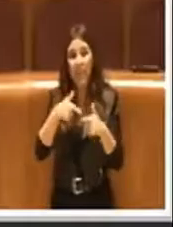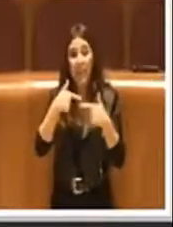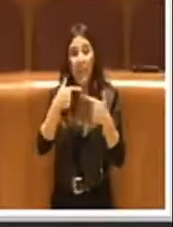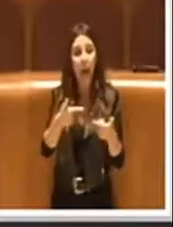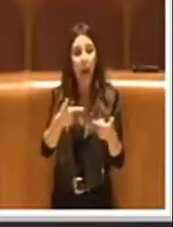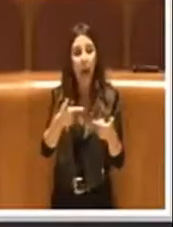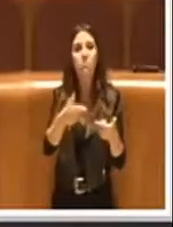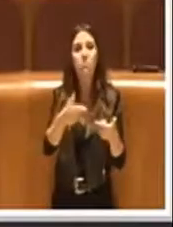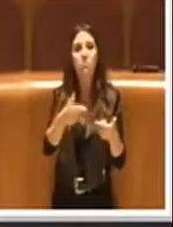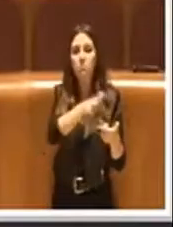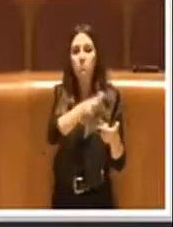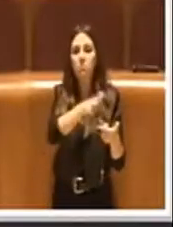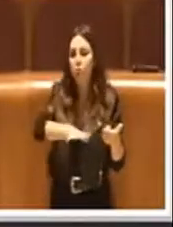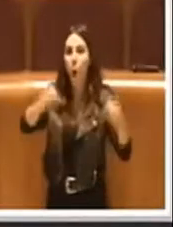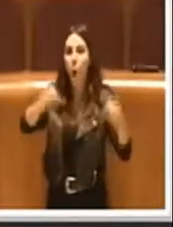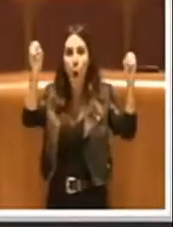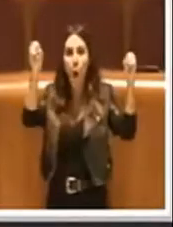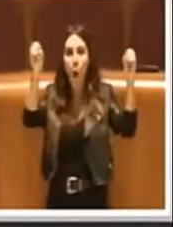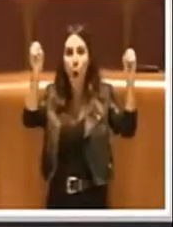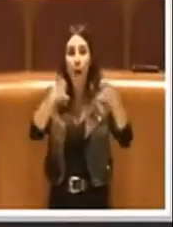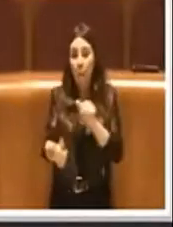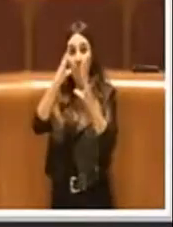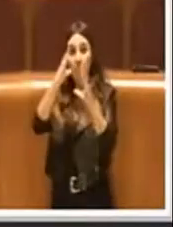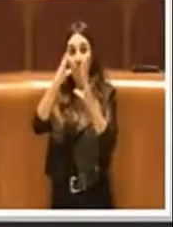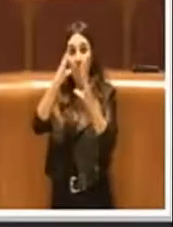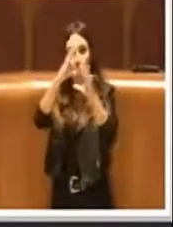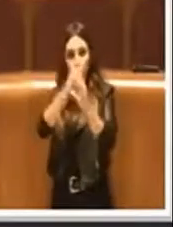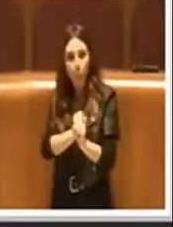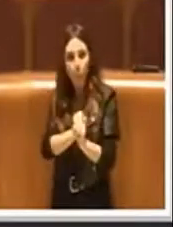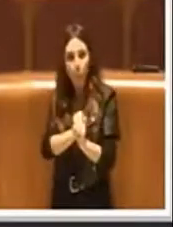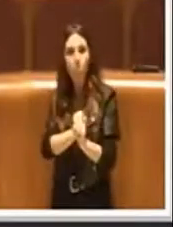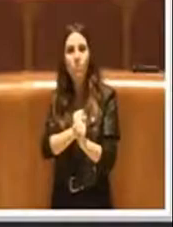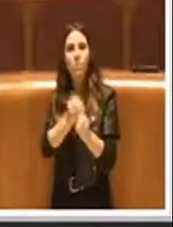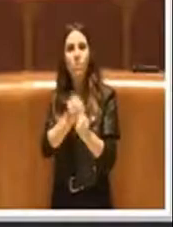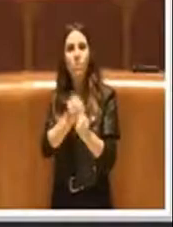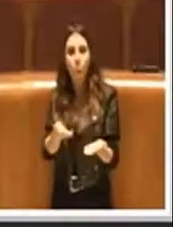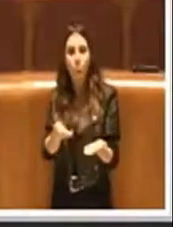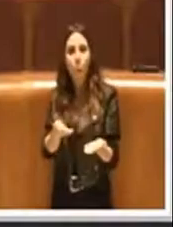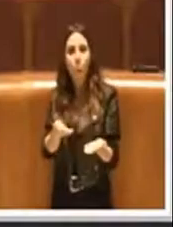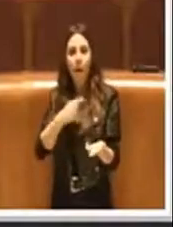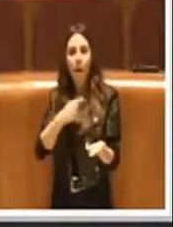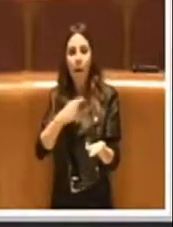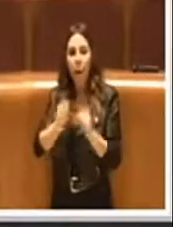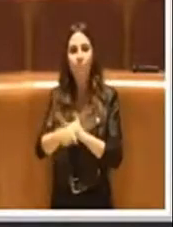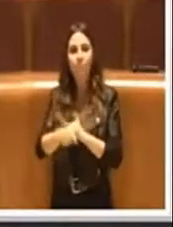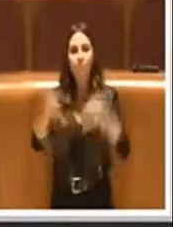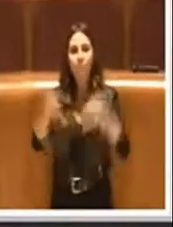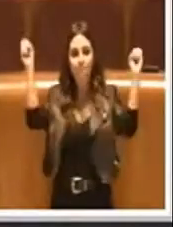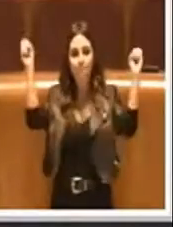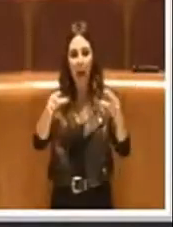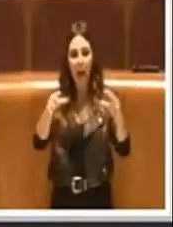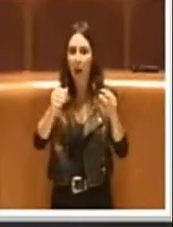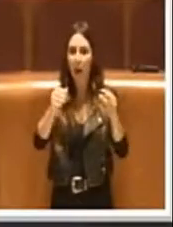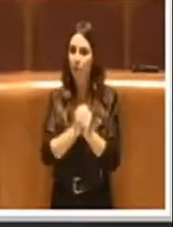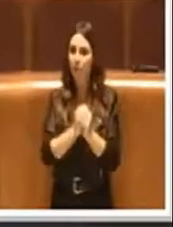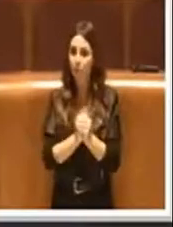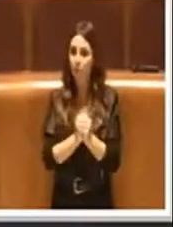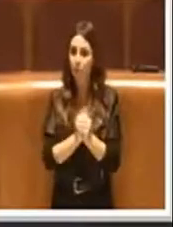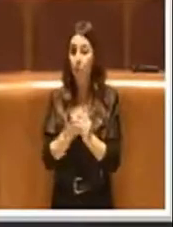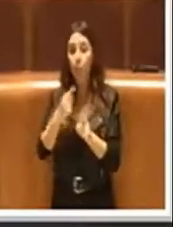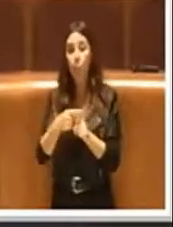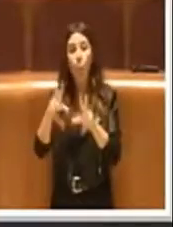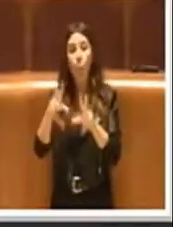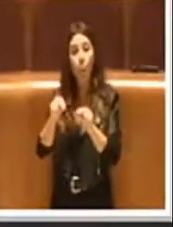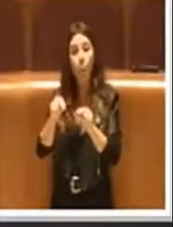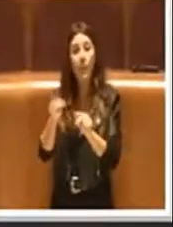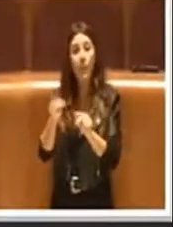che fino adesso sono state buie della città, ripeto, soprattutto della periferia. Aggiungo anche ammodernamento e